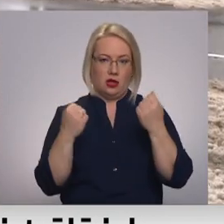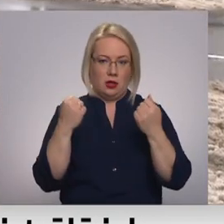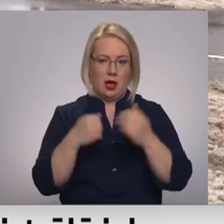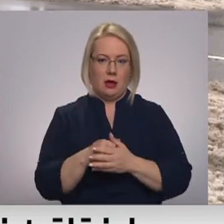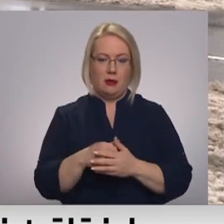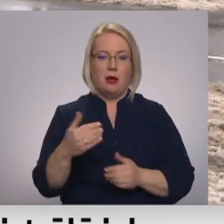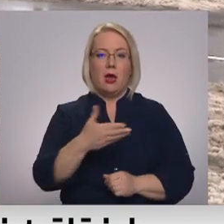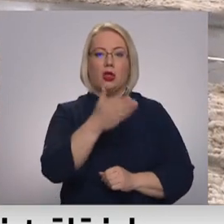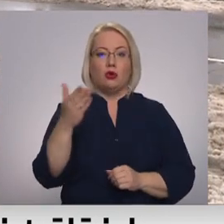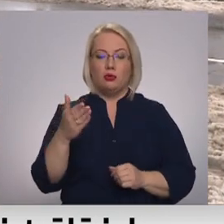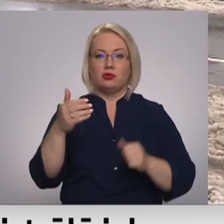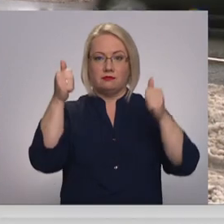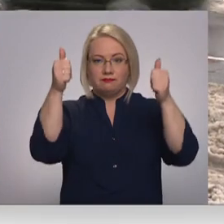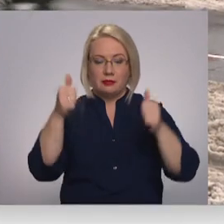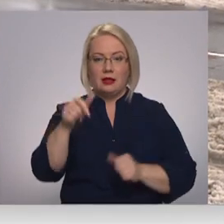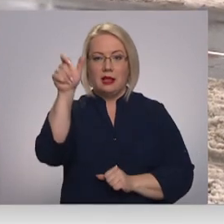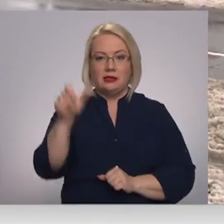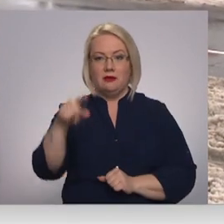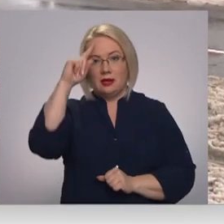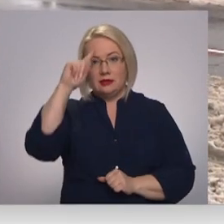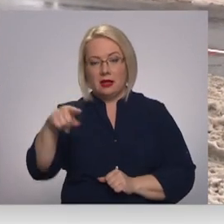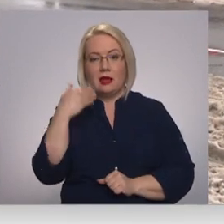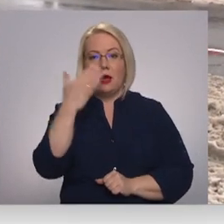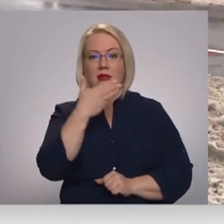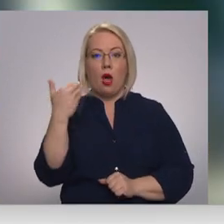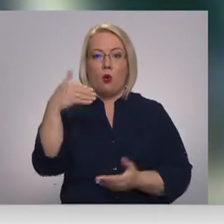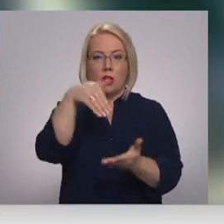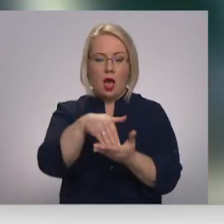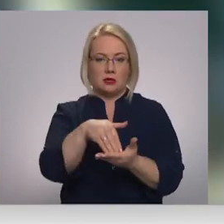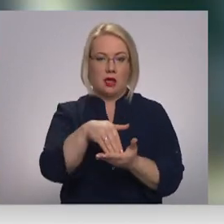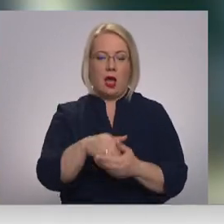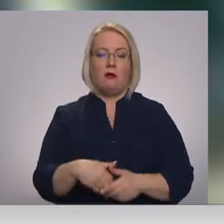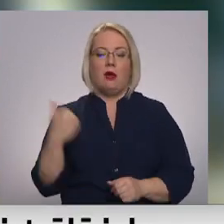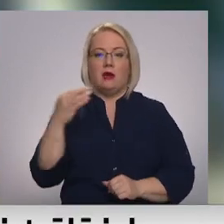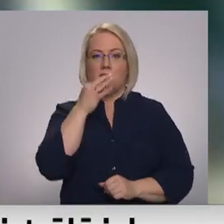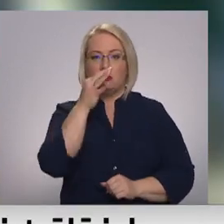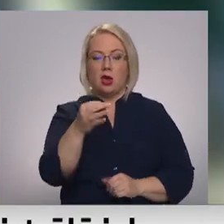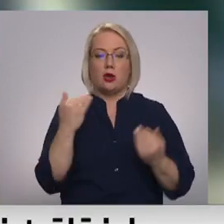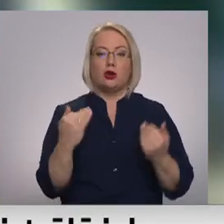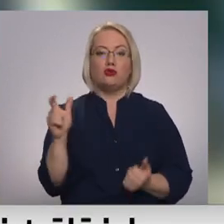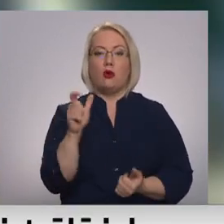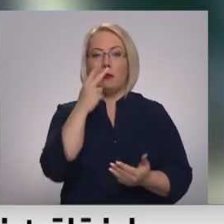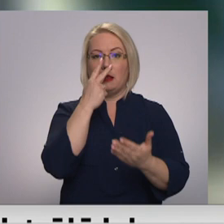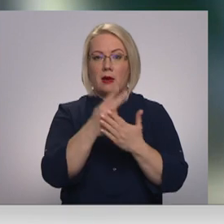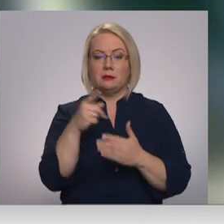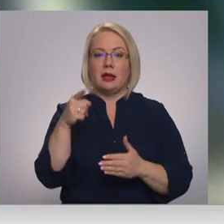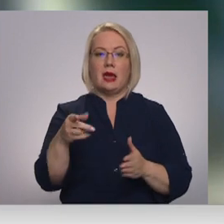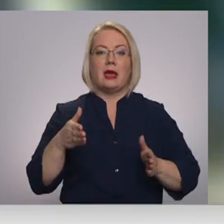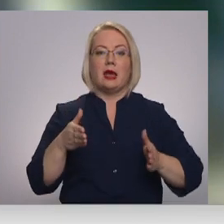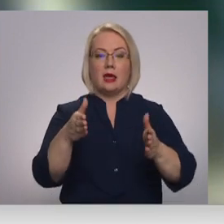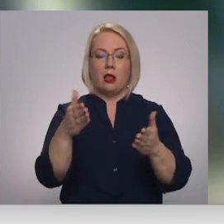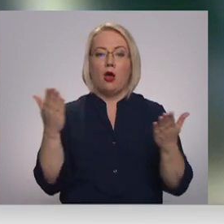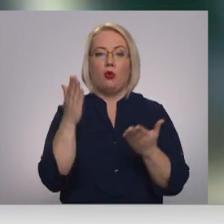Bet jūs uzliekiet vismaz zīmes, lai tie cilvēki zin, kad viņiem nav te jāstāv. Šobrīd mēs paredzam, ka tajā sielās, kur notiks šī